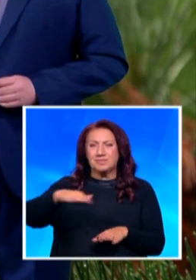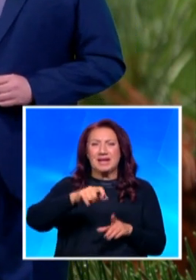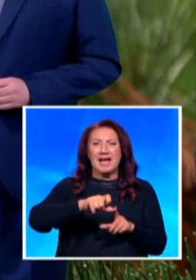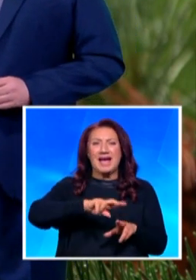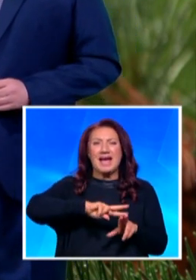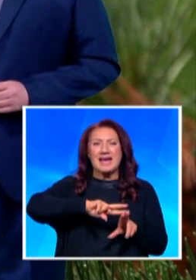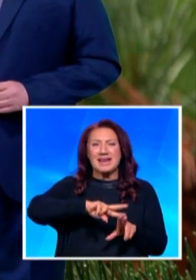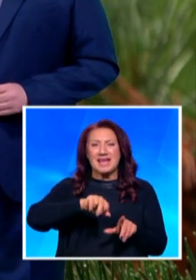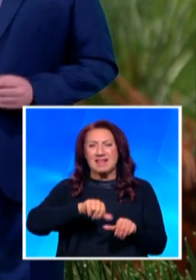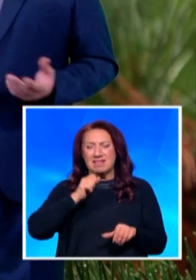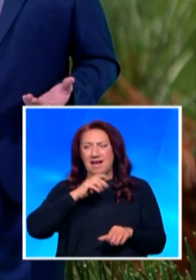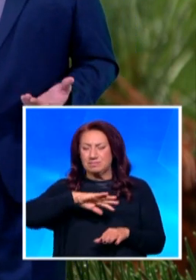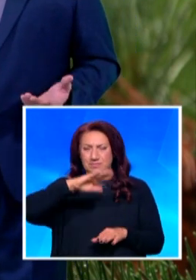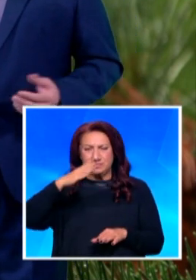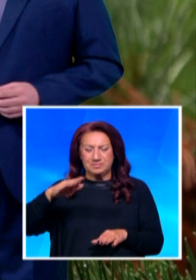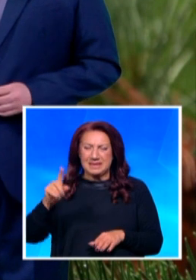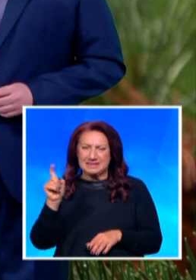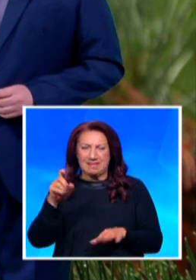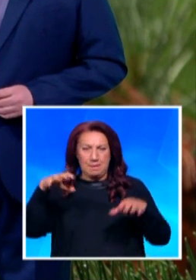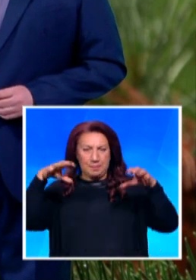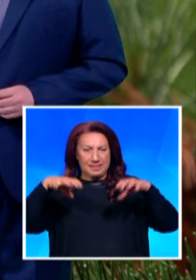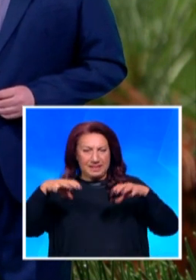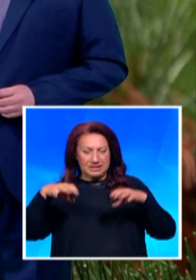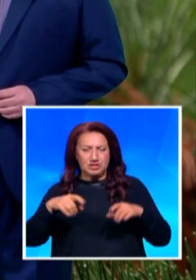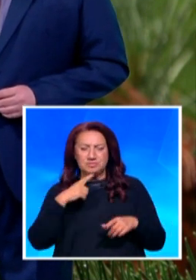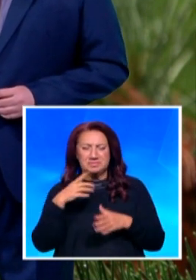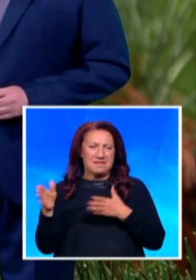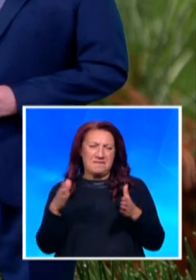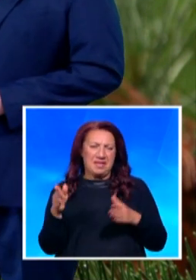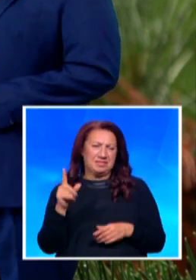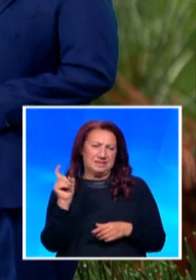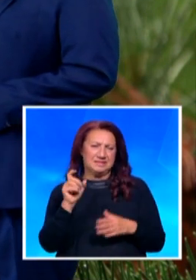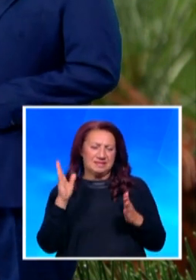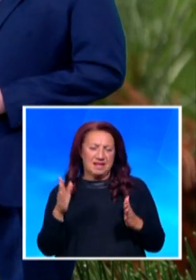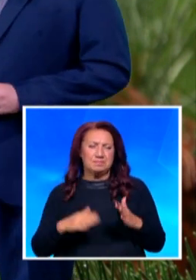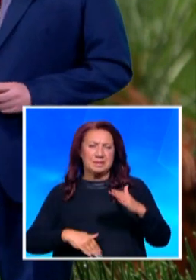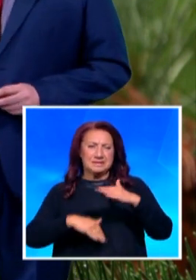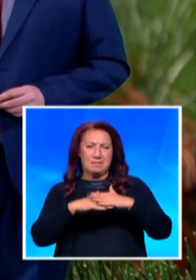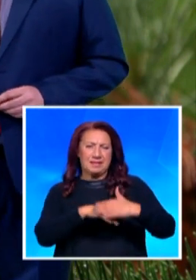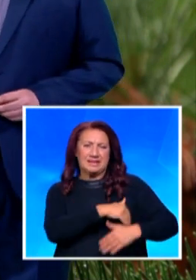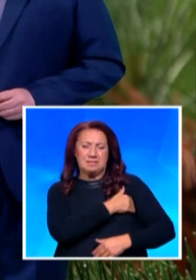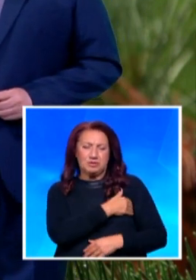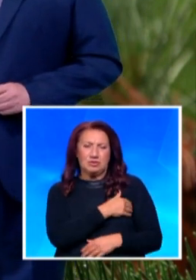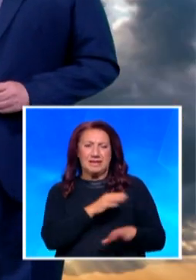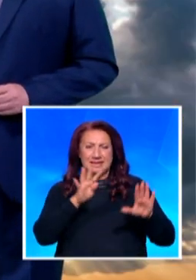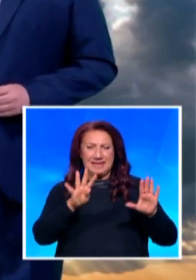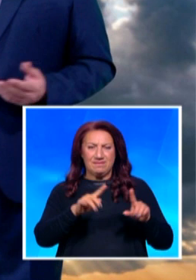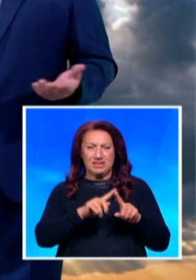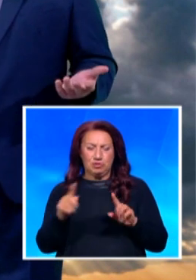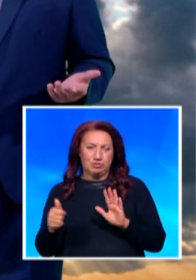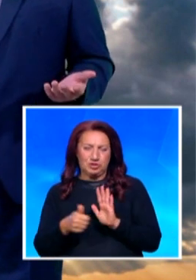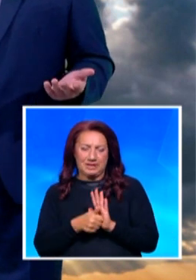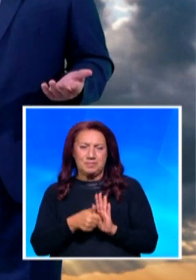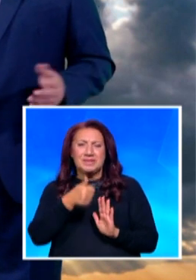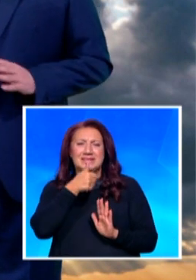дъжд. Вятърът в планините е слаб до омерен, а максималните температури очакваме да са между 9 и 16 градуса. В събута